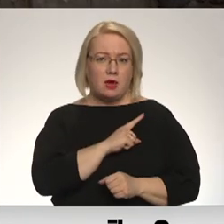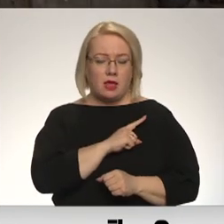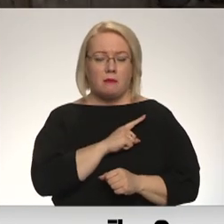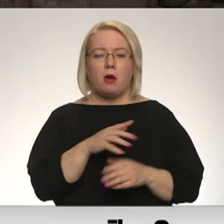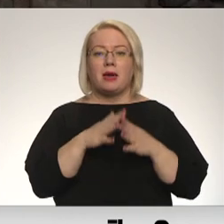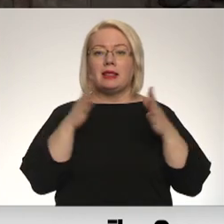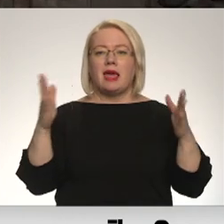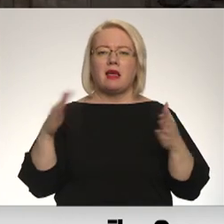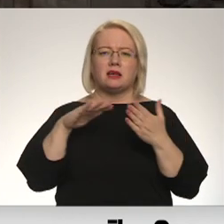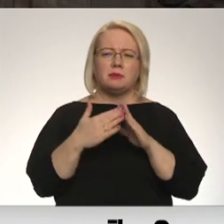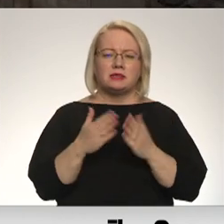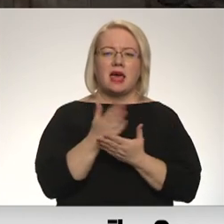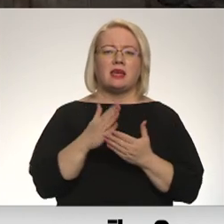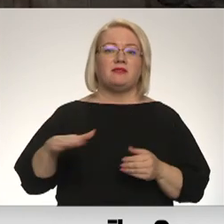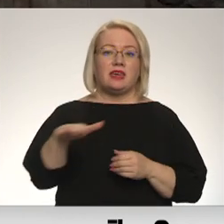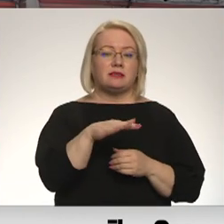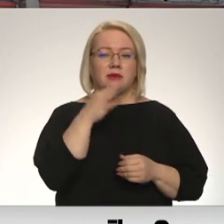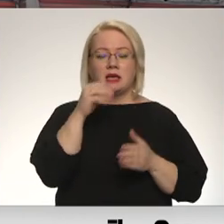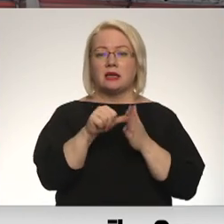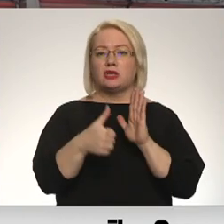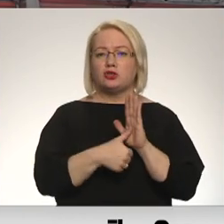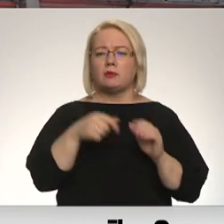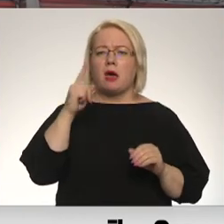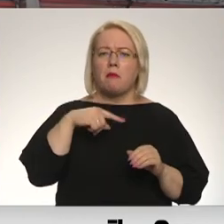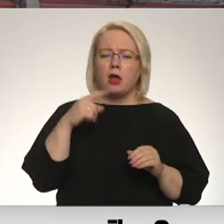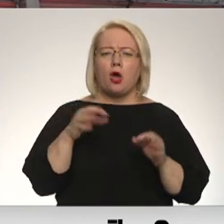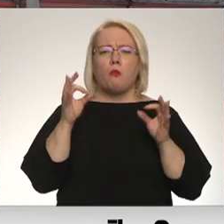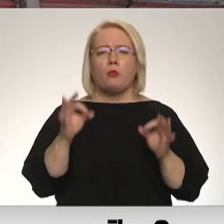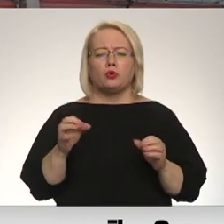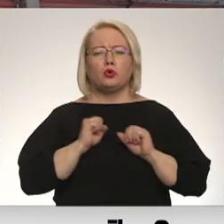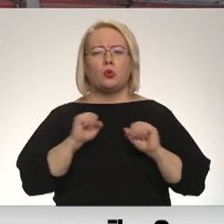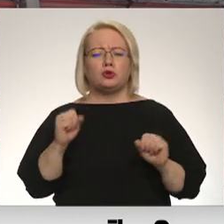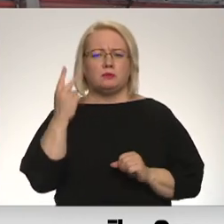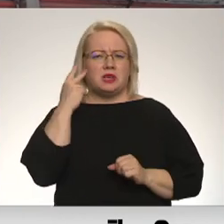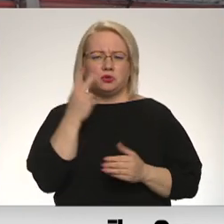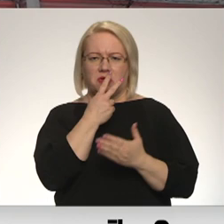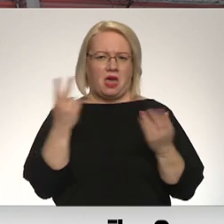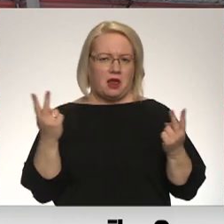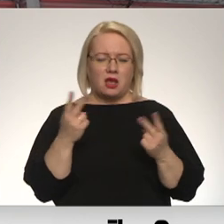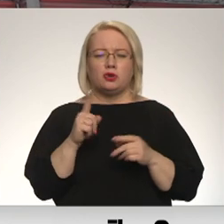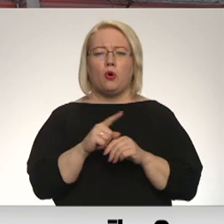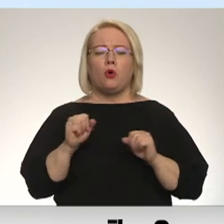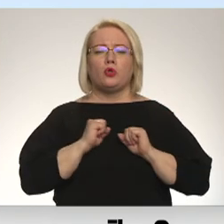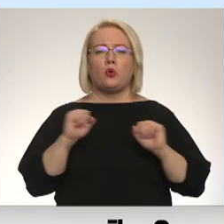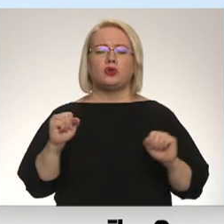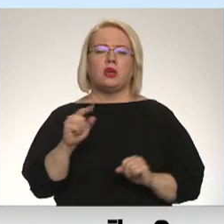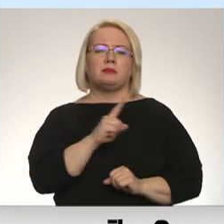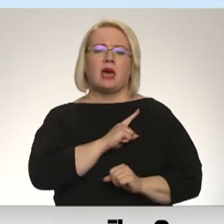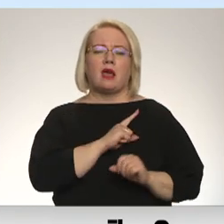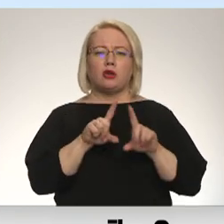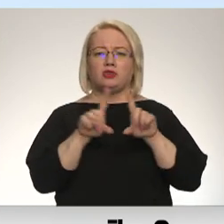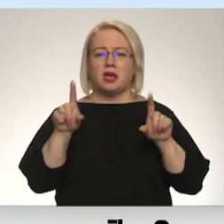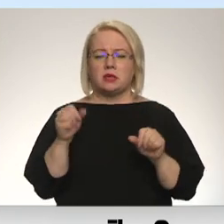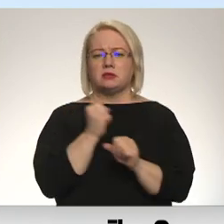pašvaldībās vīdzemē atzīst, kas 16. martā būtiskus drošības riskus nesredz un drošības argājošās iestādes strādās